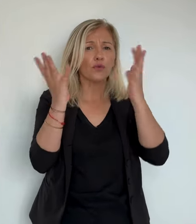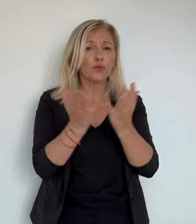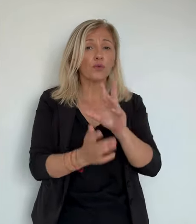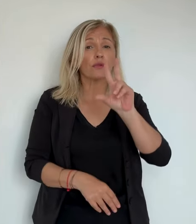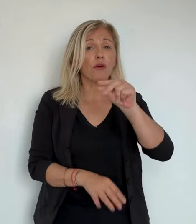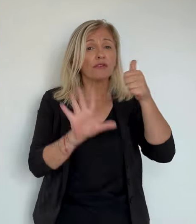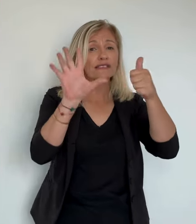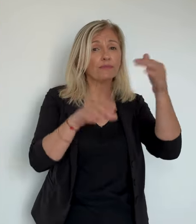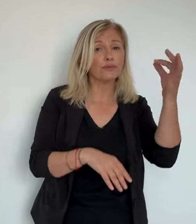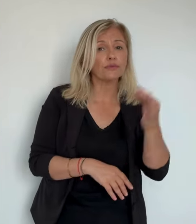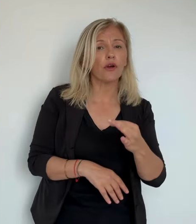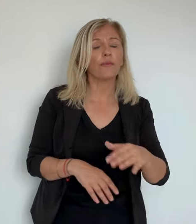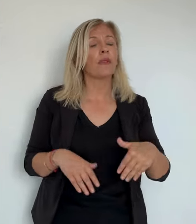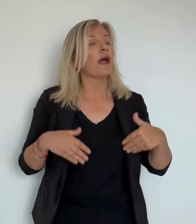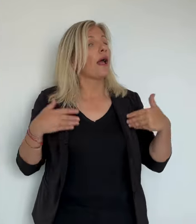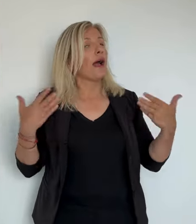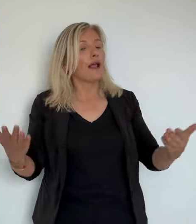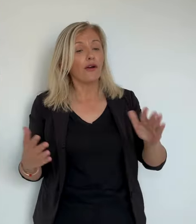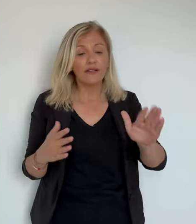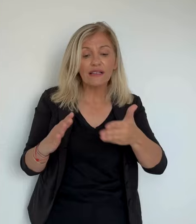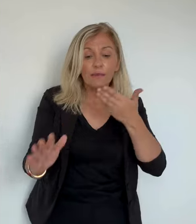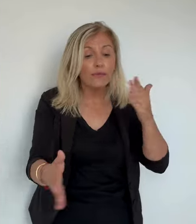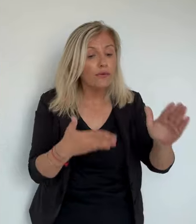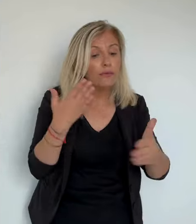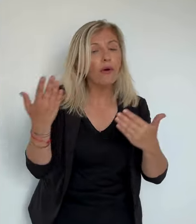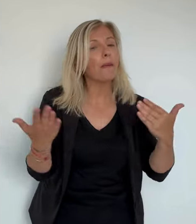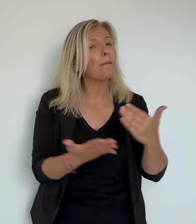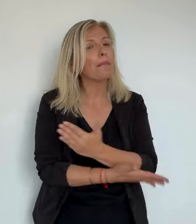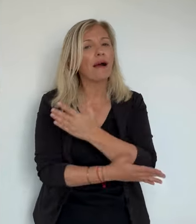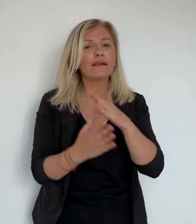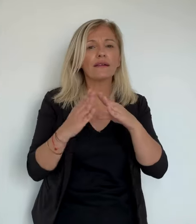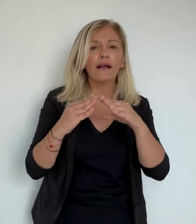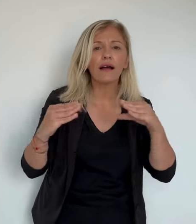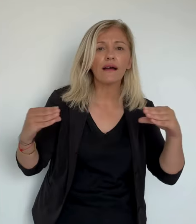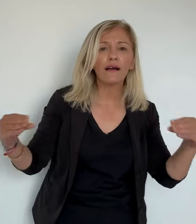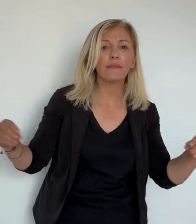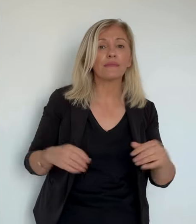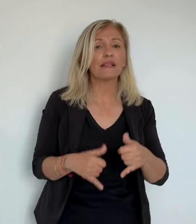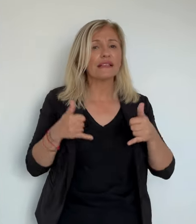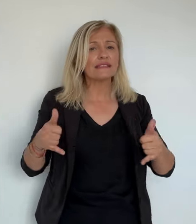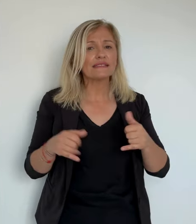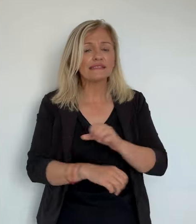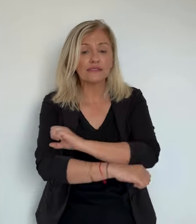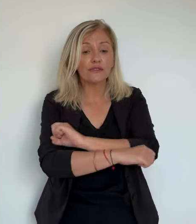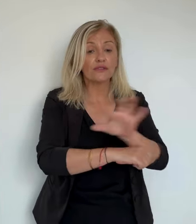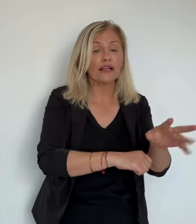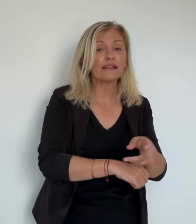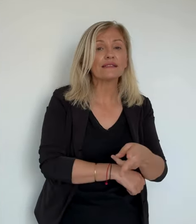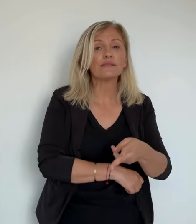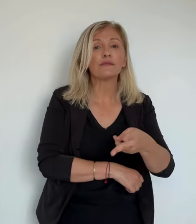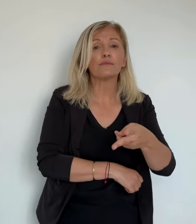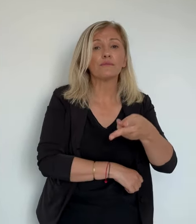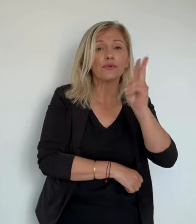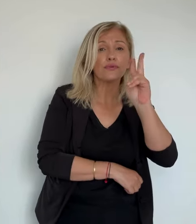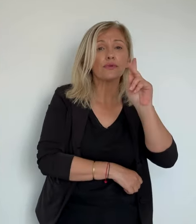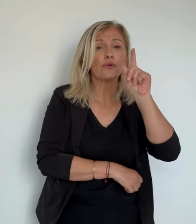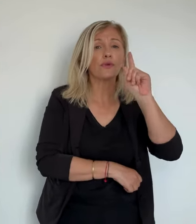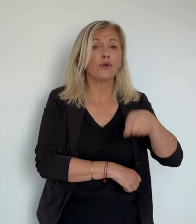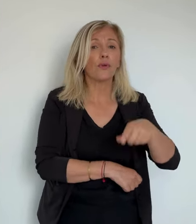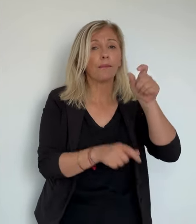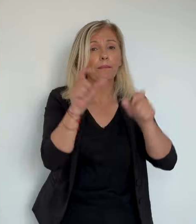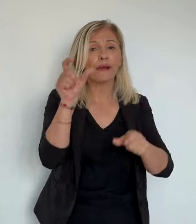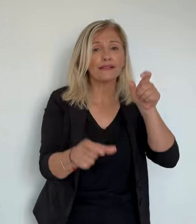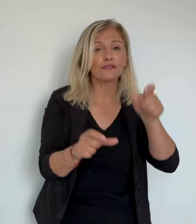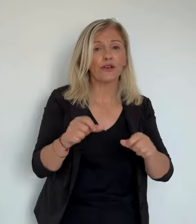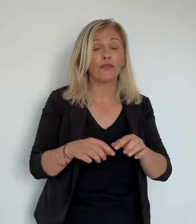à celle de 2019. En 2019, elle s'est élevée à 36%. Le dépouillement s'est passé dans le plus grand des calmes. Très peu de spectateurs, il y a